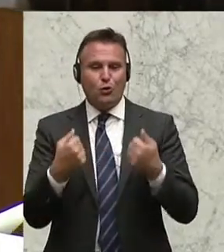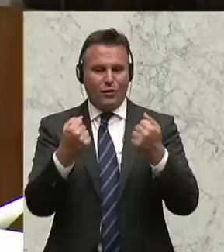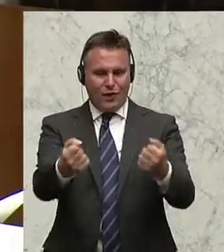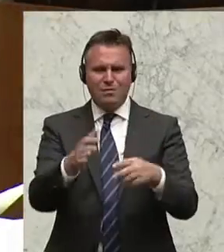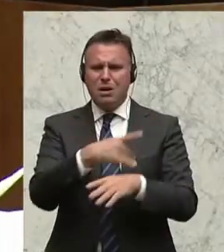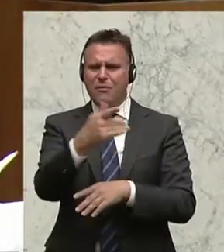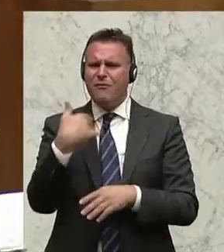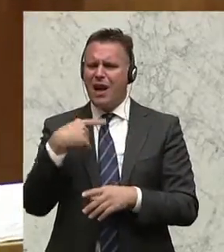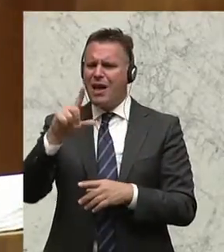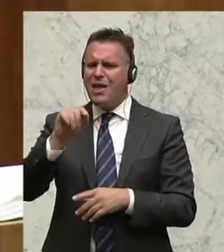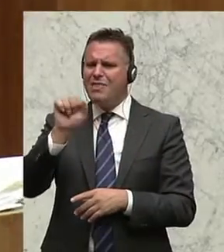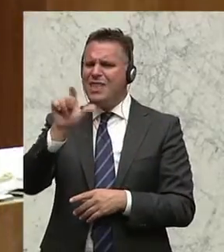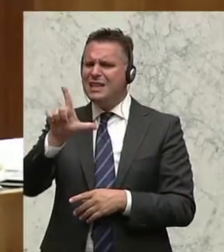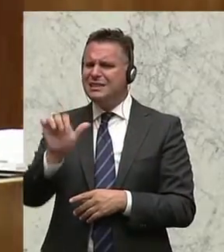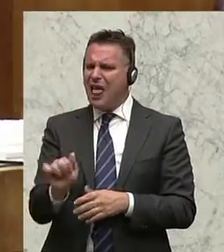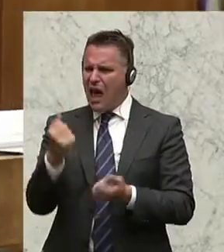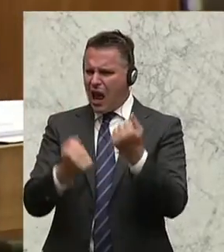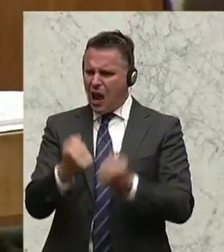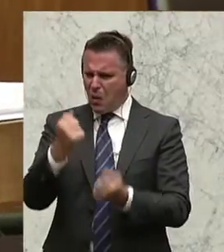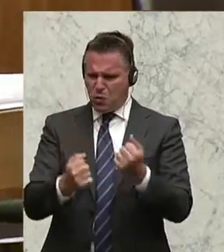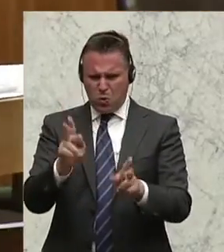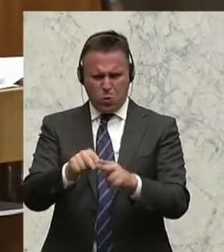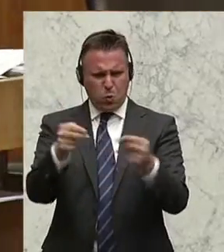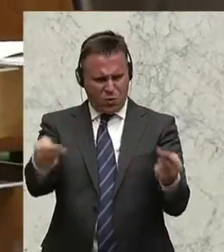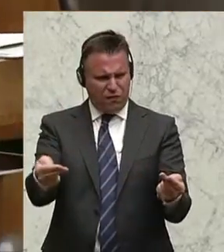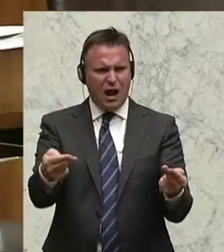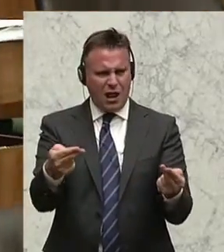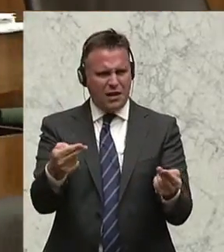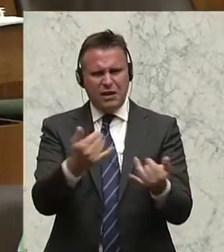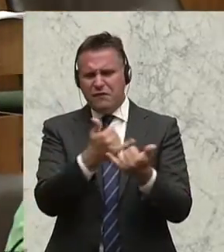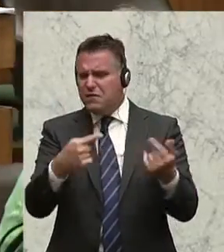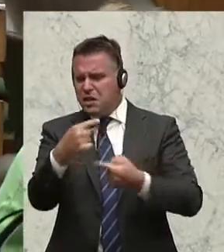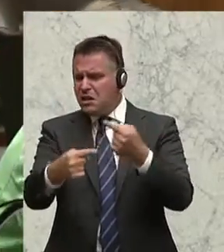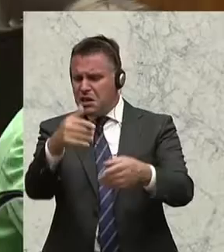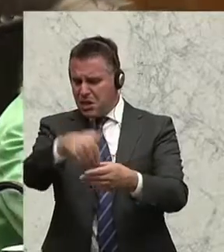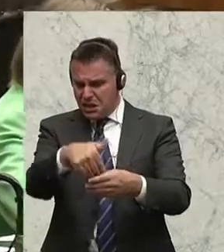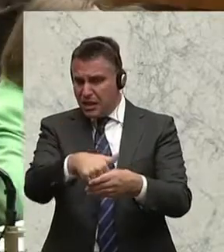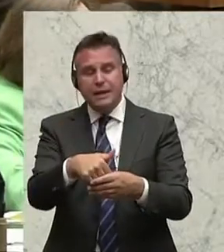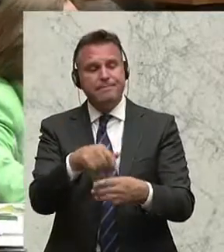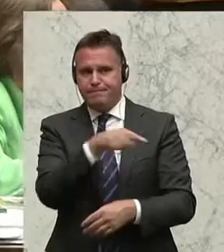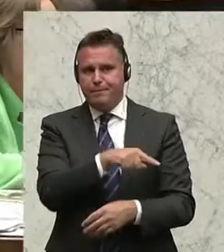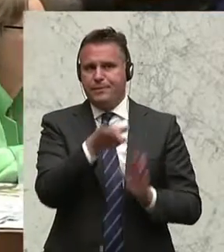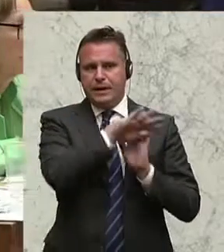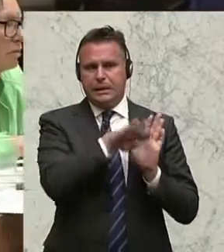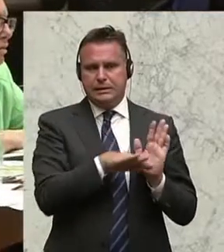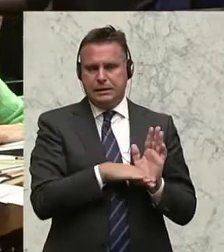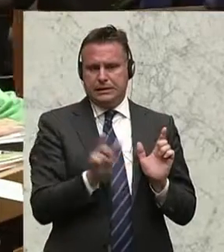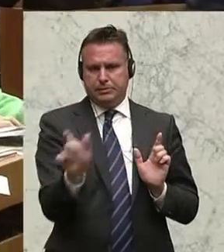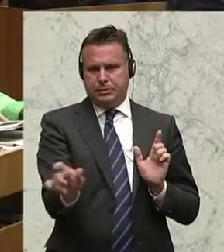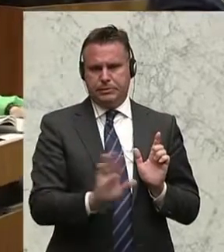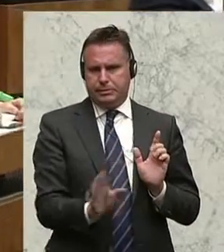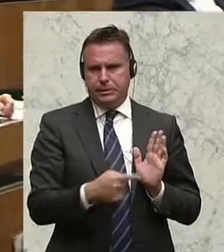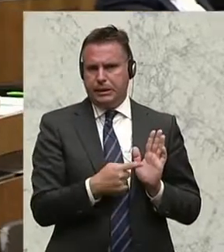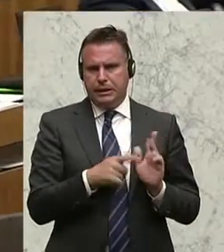Tesla-Situation, die, wie immer sie jetzt sich abgewickelt hat, wird es nach dieser Novelle nicht